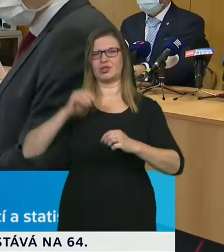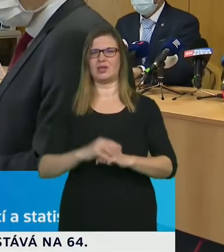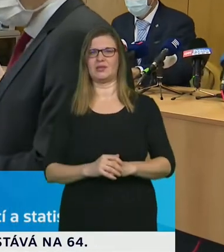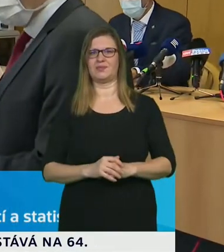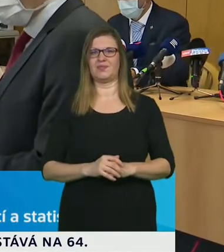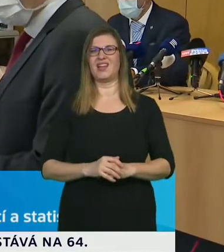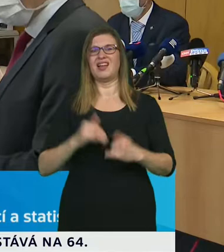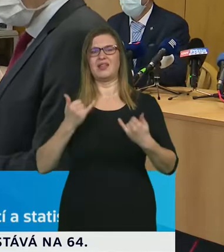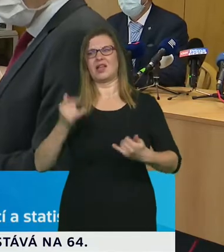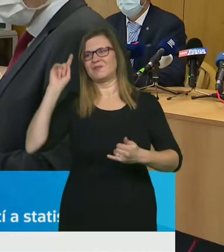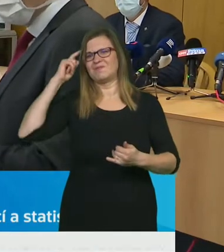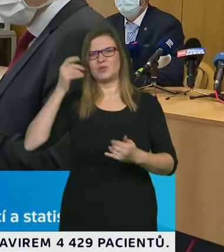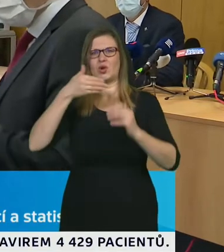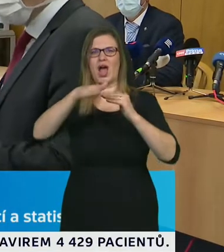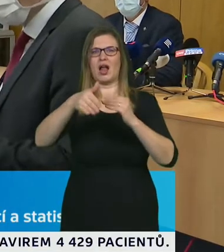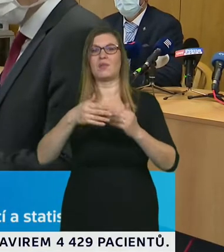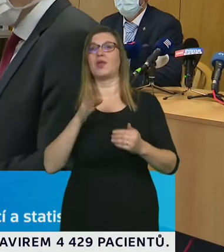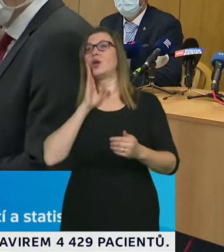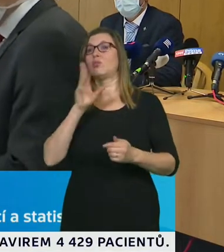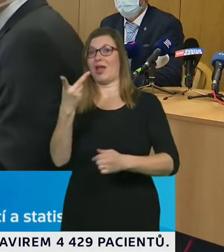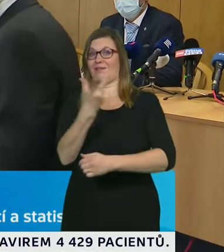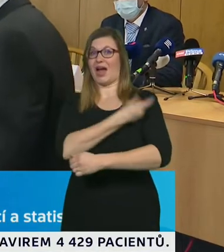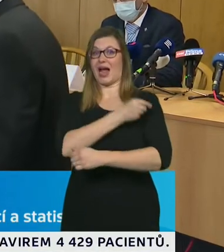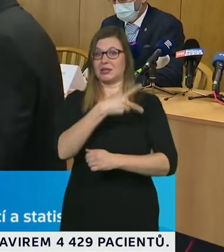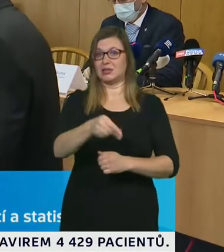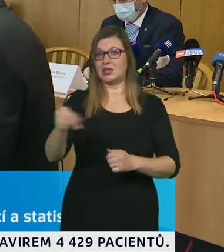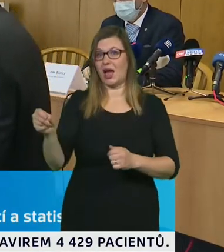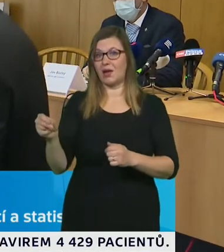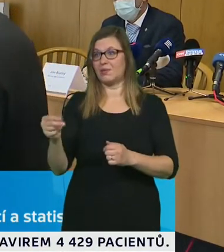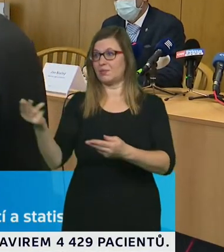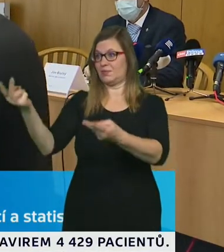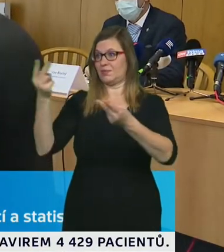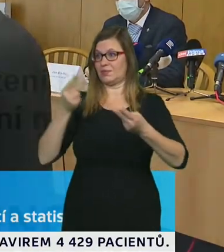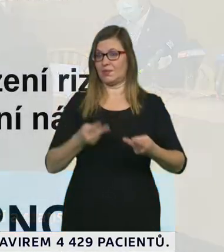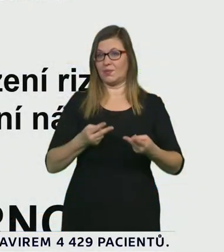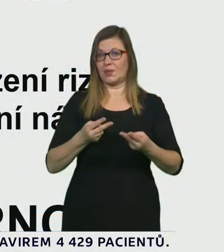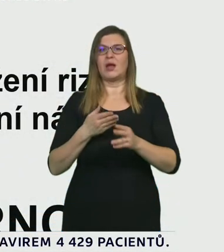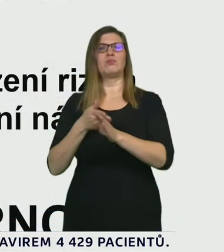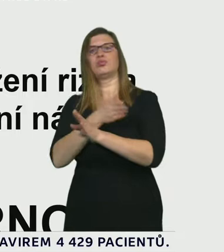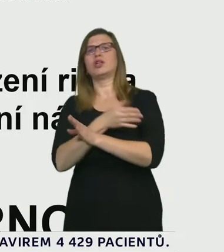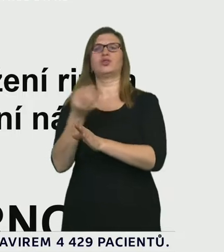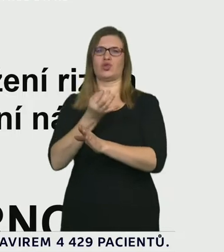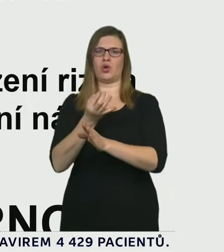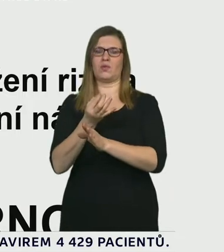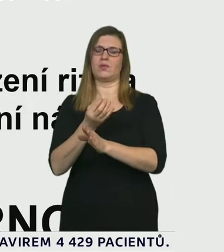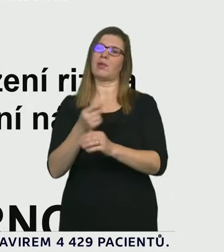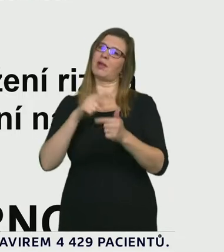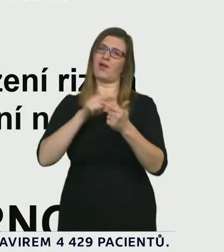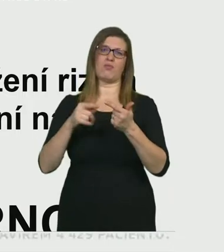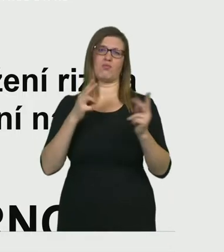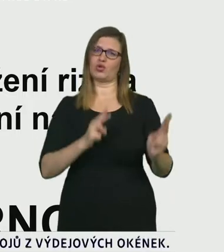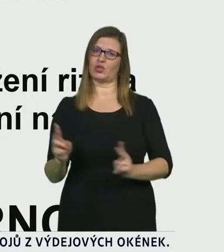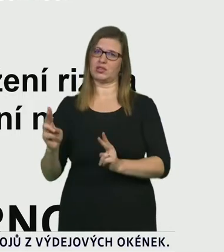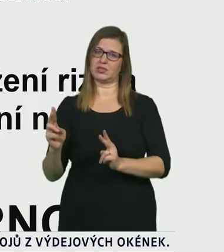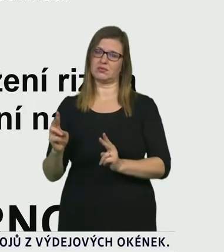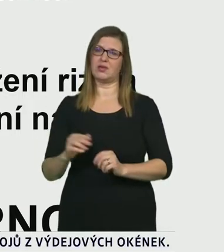vakcíny máme jenom dvě možnosti a rozhodují lidé, rozhoduje každý z nás, protože epidemii, jak se už asi